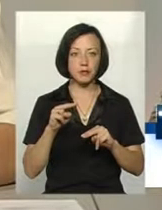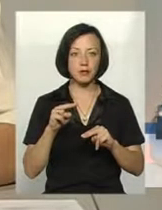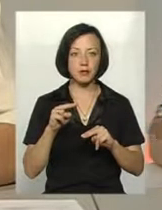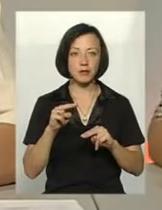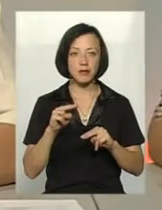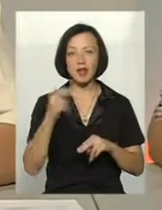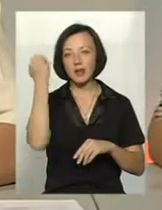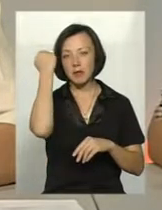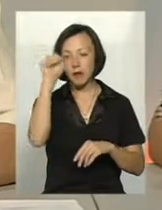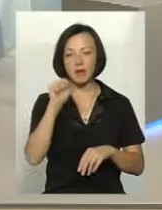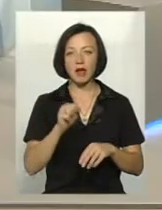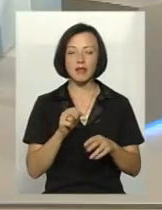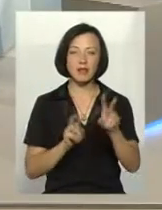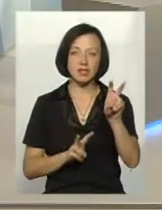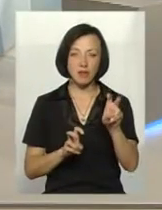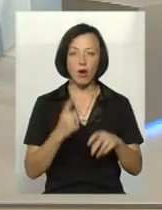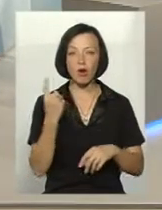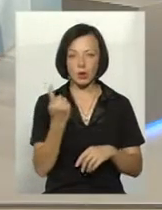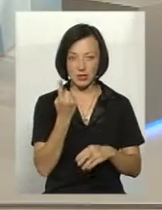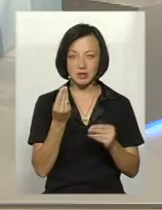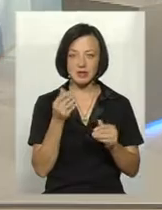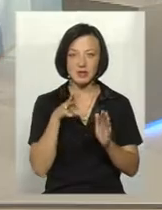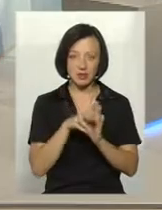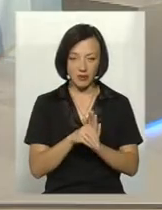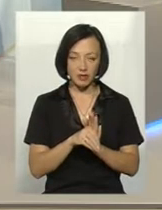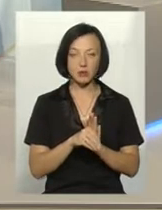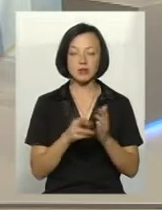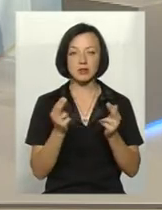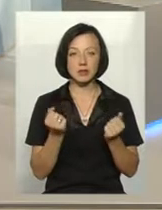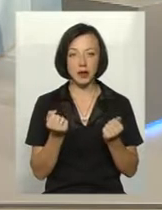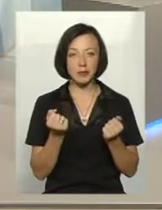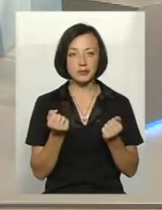не пам'ятаю, називається. Один з інвесторів, я так розумію. Так.